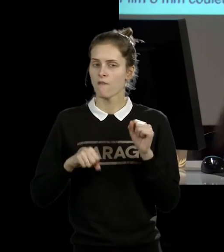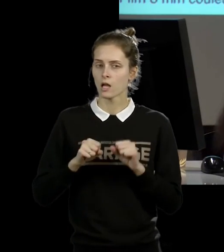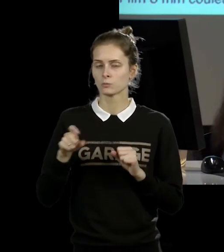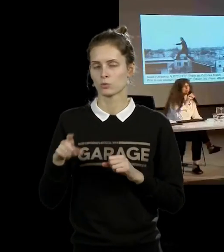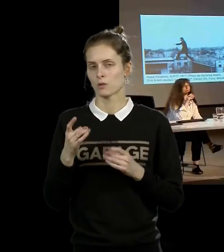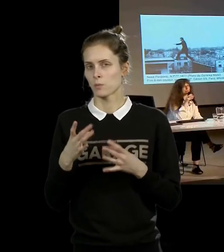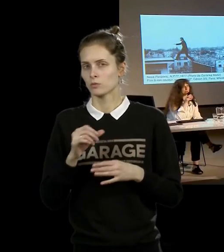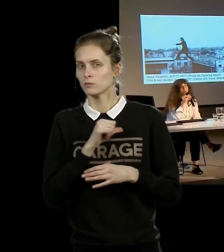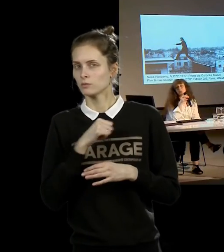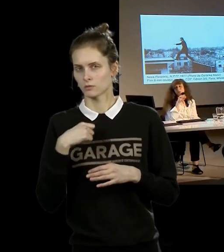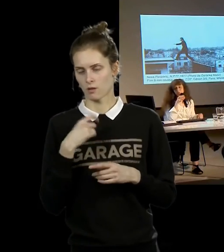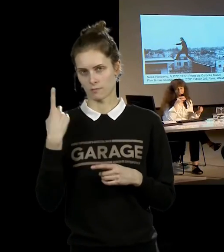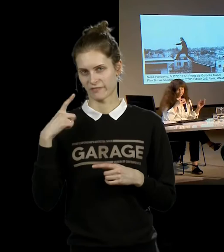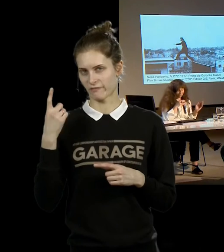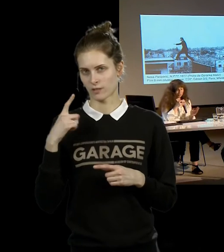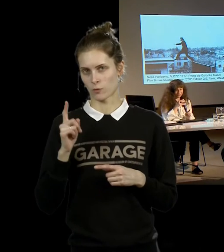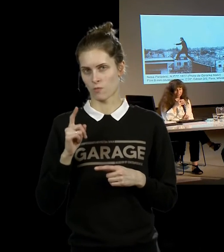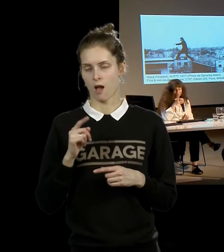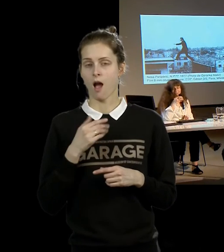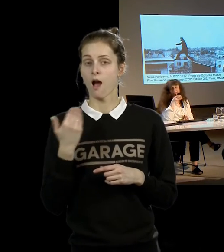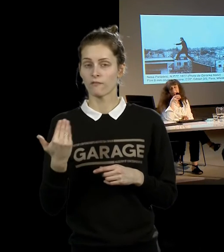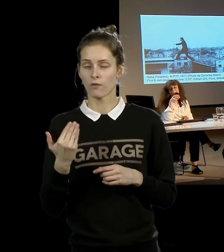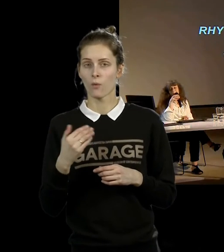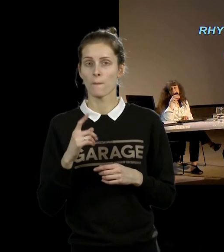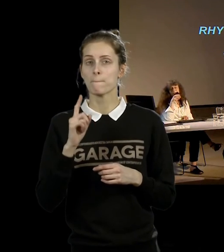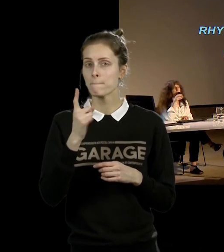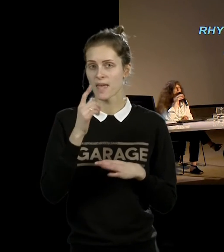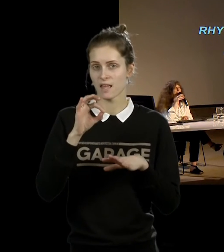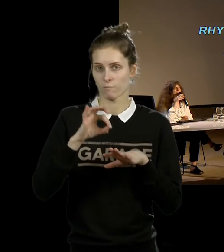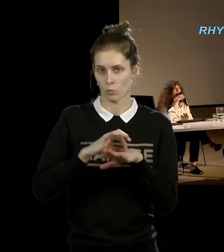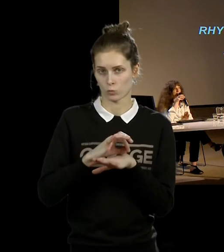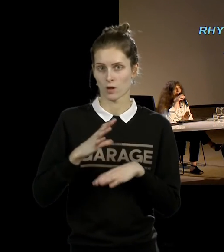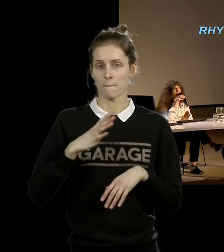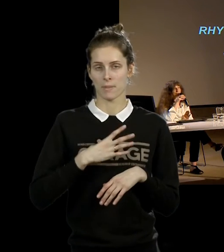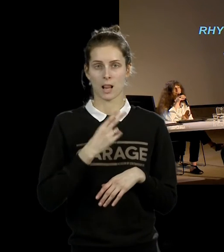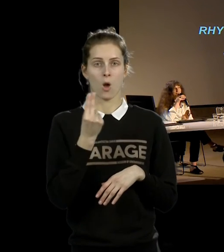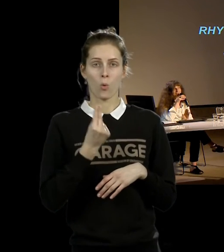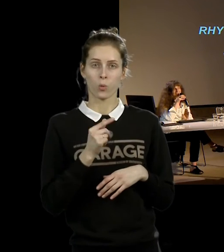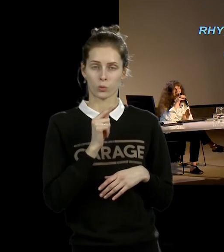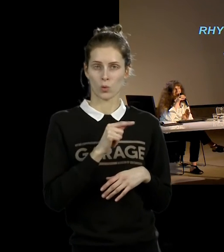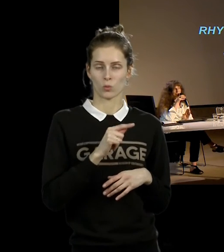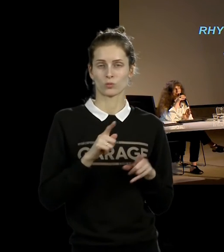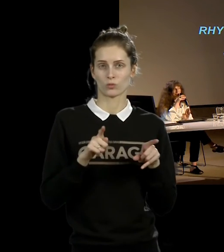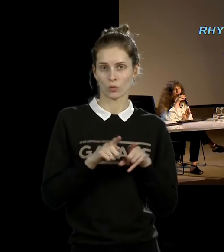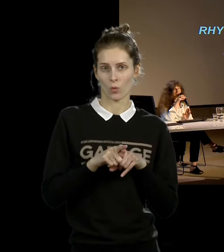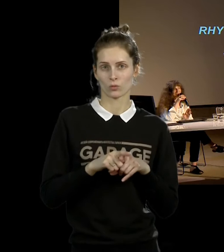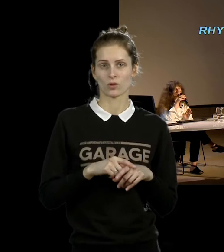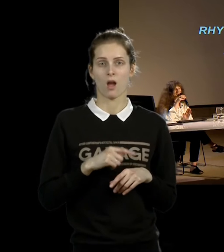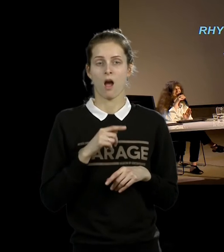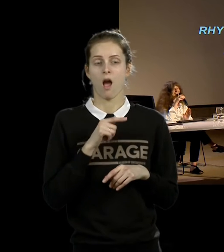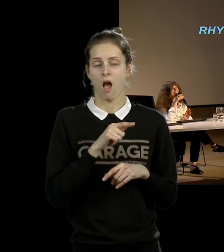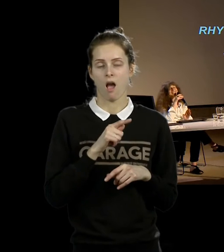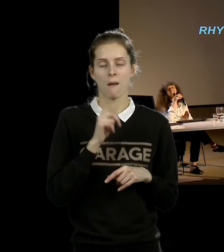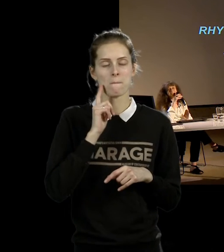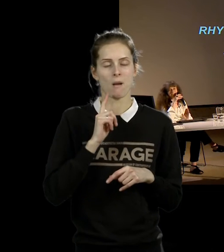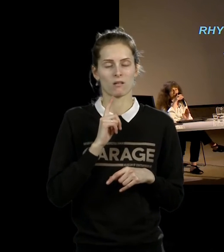первый муж, который тоже был художником, который совершенно не дает о ней интервью. Не хочет ее вспоминать.